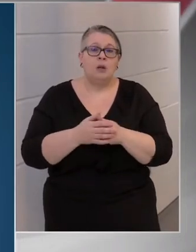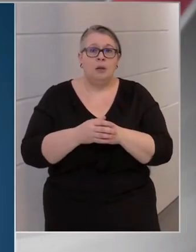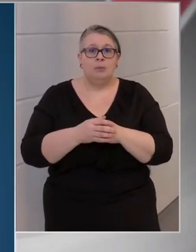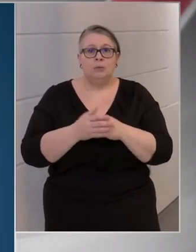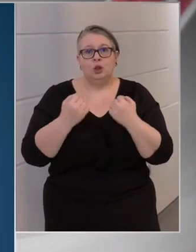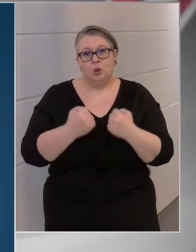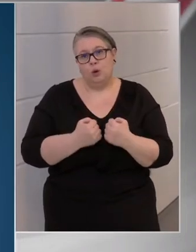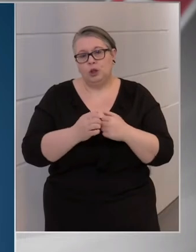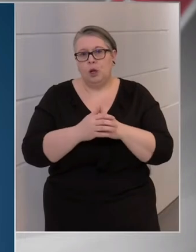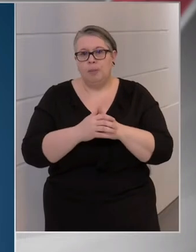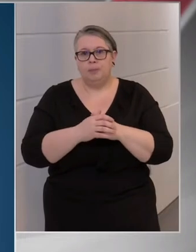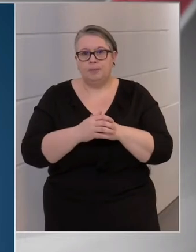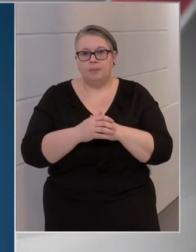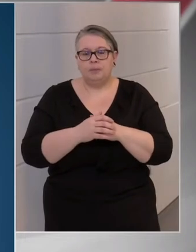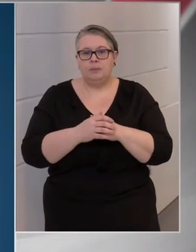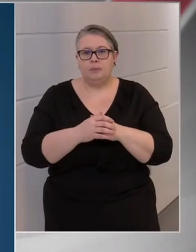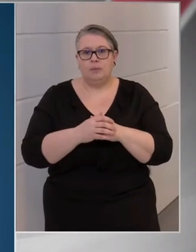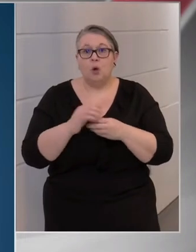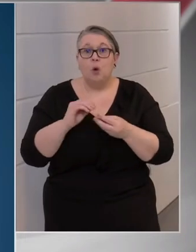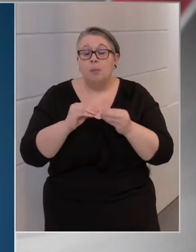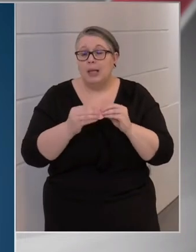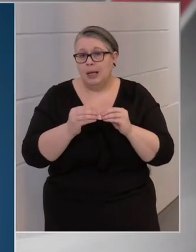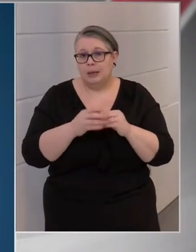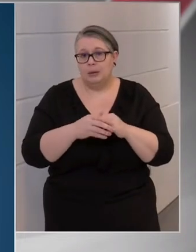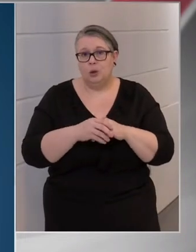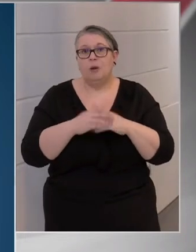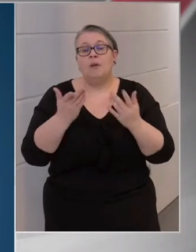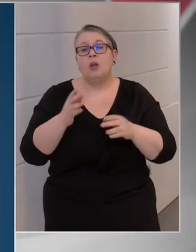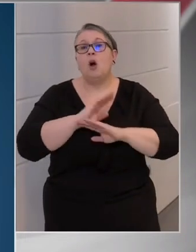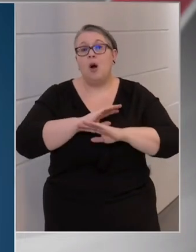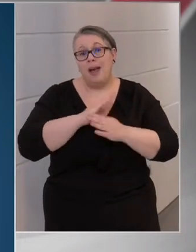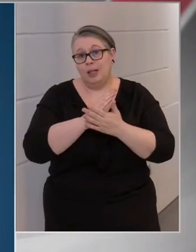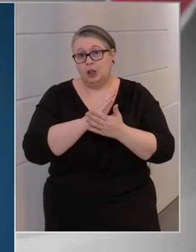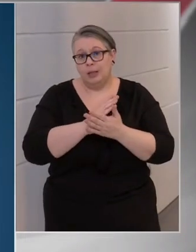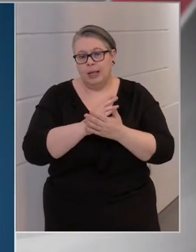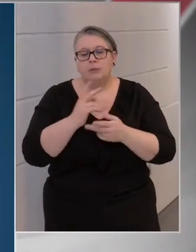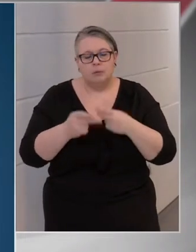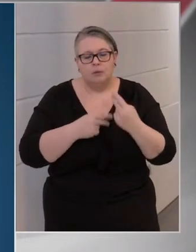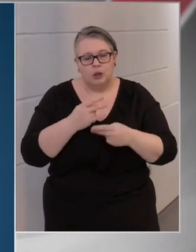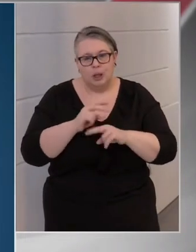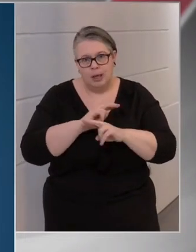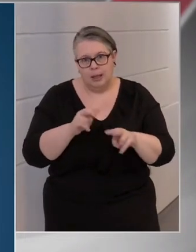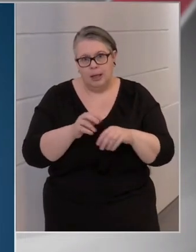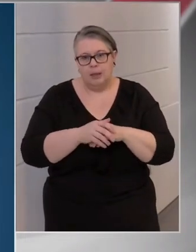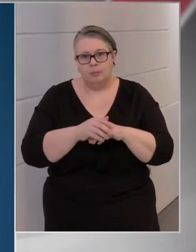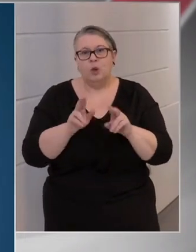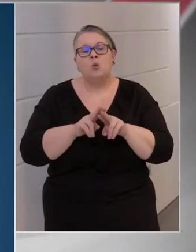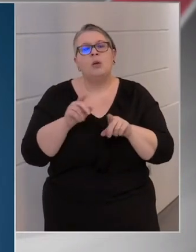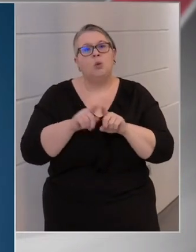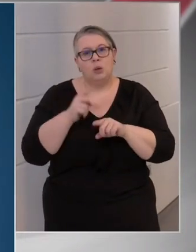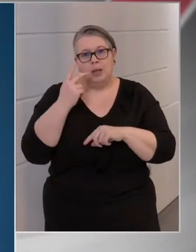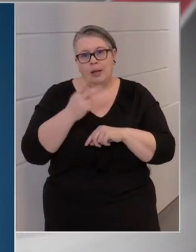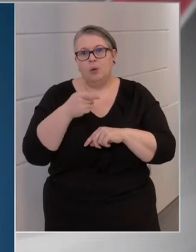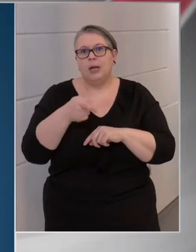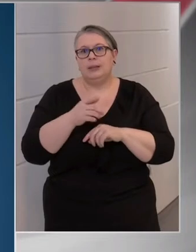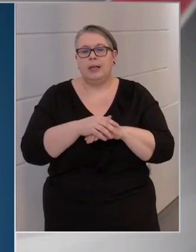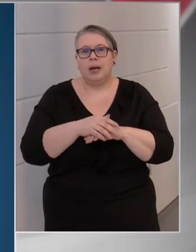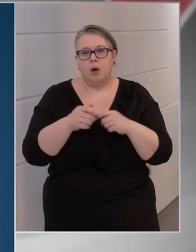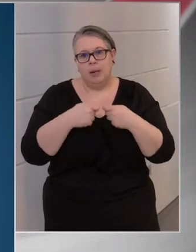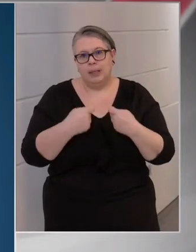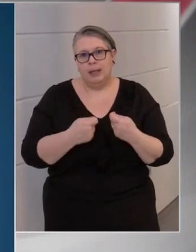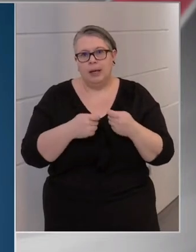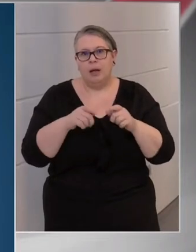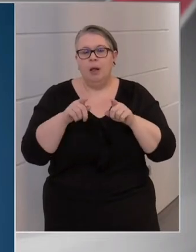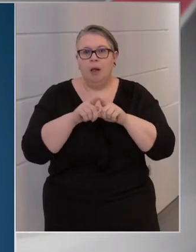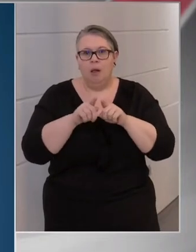súlyosabb komplikációk, vagy akár haláleseteket ki kell vizsgálni, de úgy látjuk, hogy ezeknek a mértéke